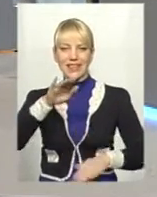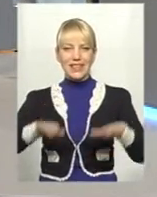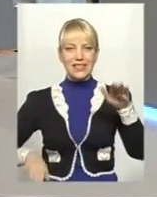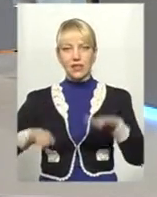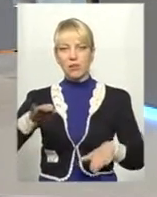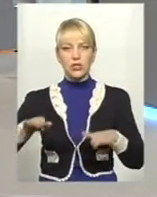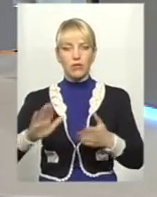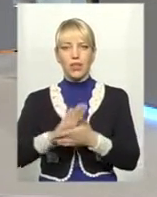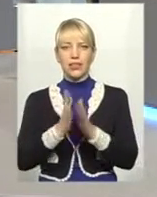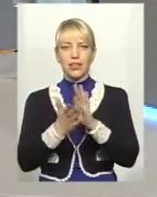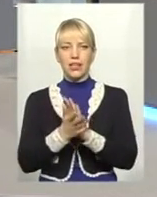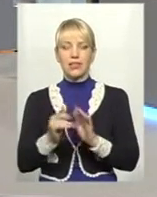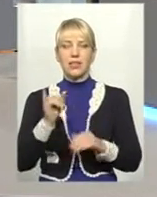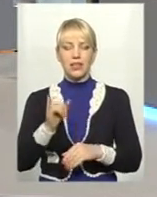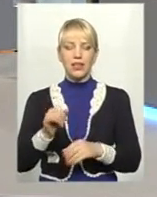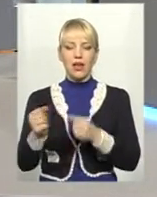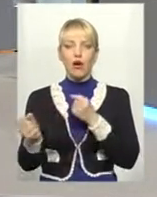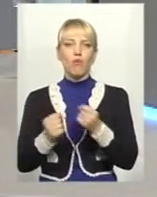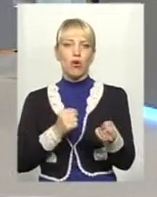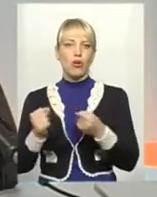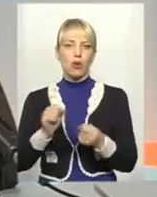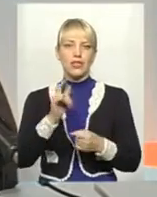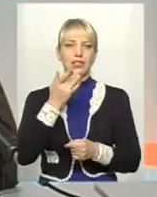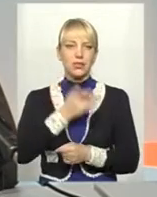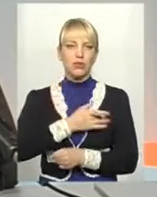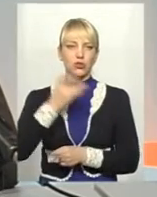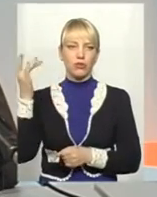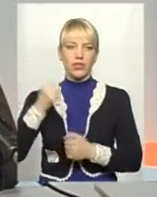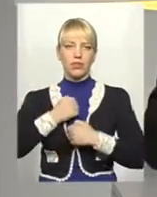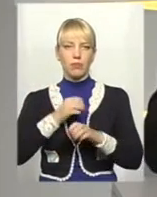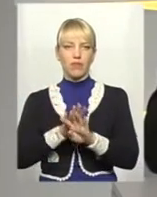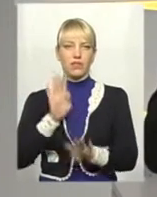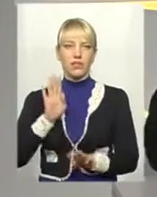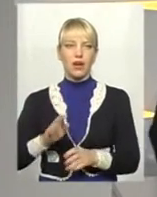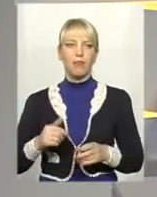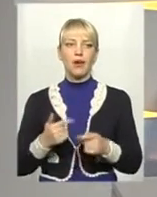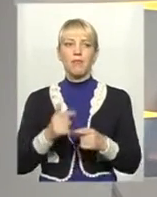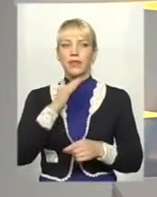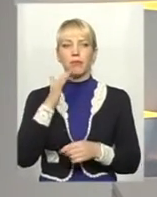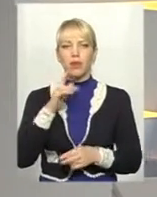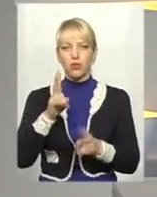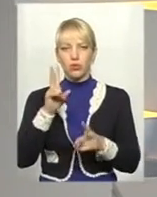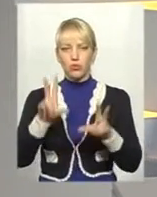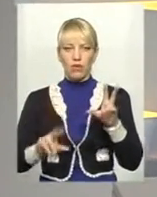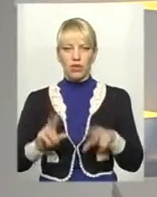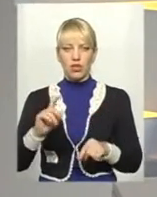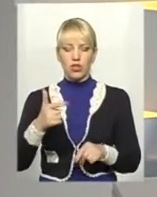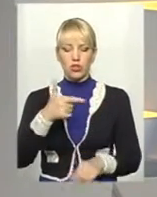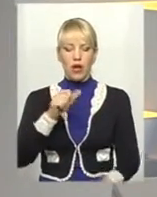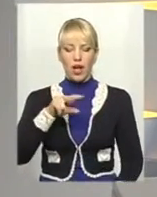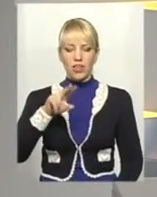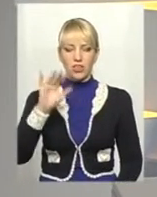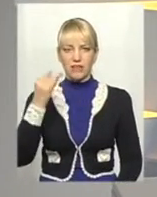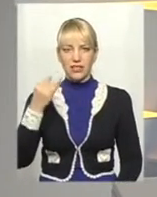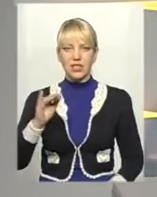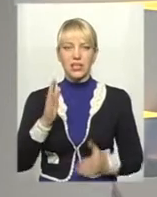І, як він говорив, безпощадно боролися із більшовицькими військами. Багато хто вважає, що Яків Гальчевський став цією